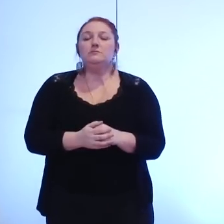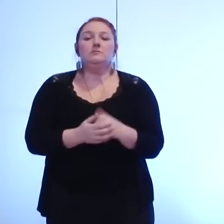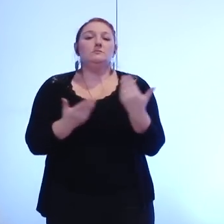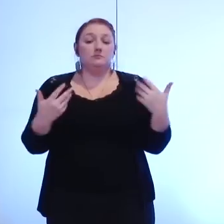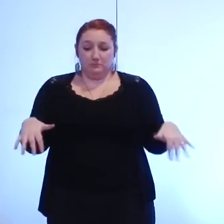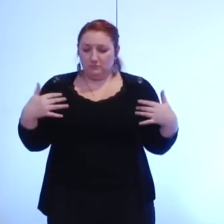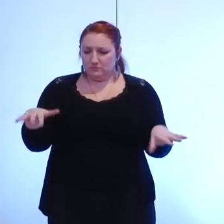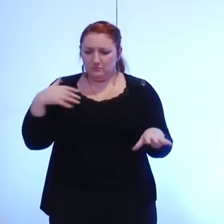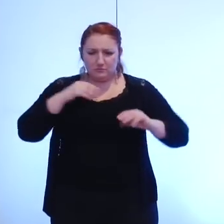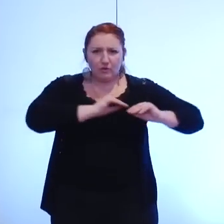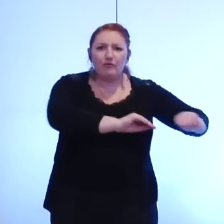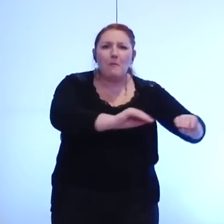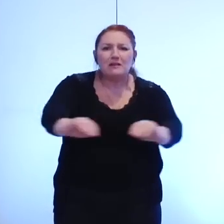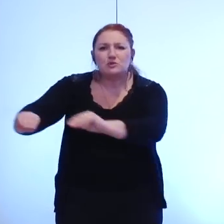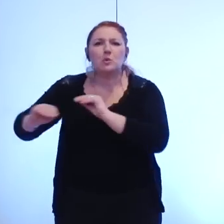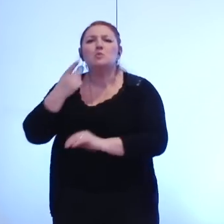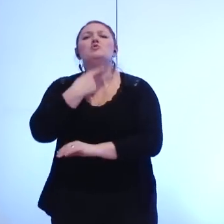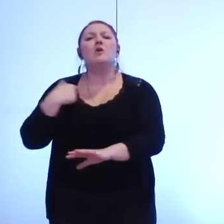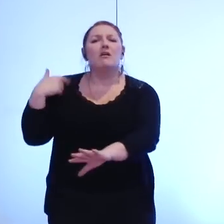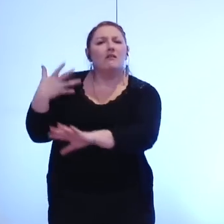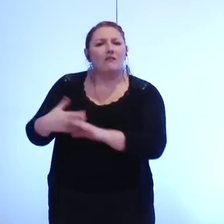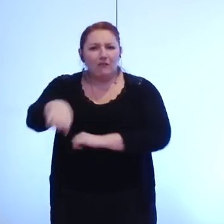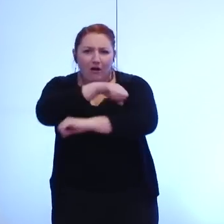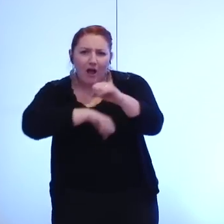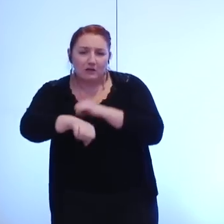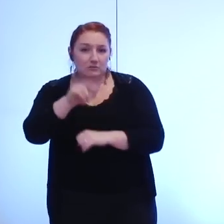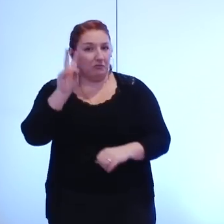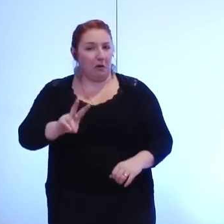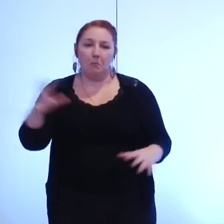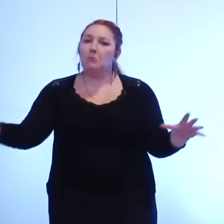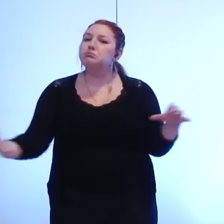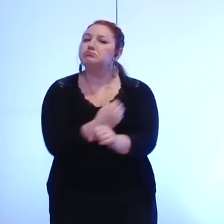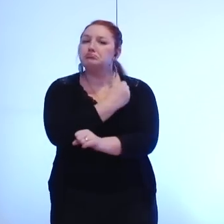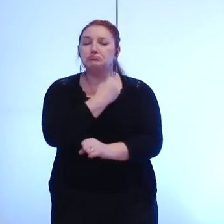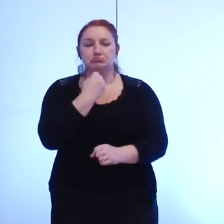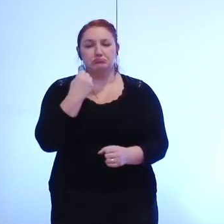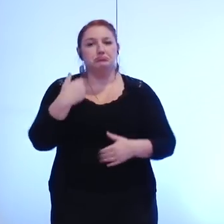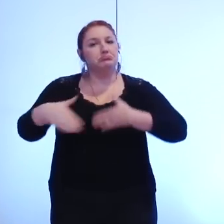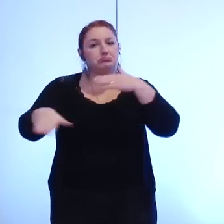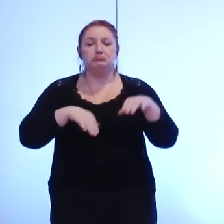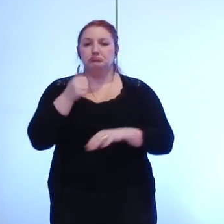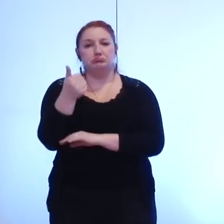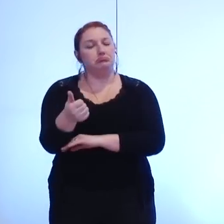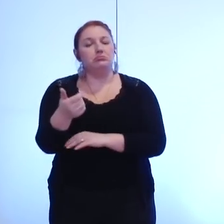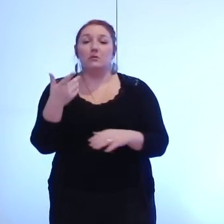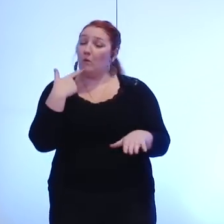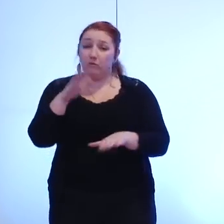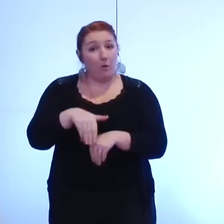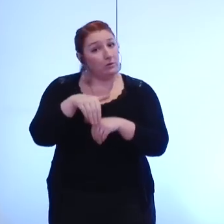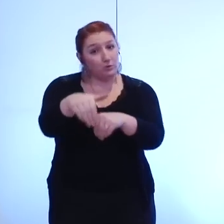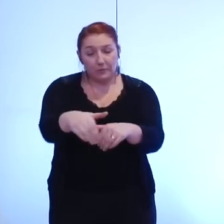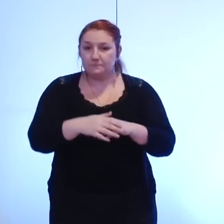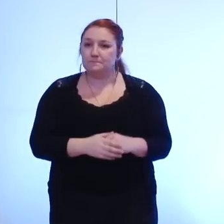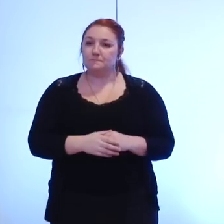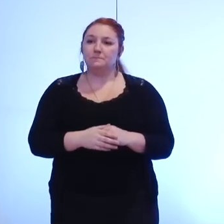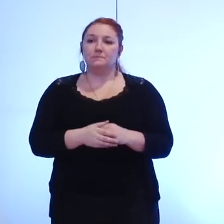une série de formations depuis juin, qui ont eu un franc succès, et nous continuerons. J'ajoute que les débats qui animent notre